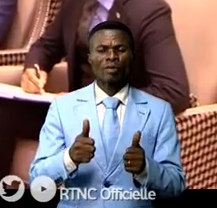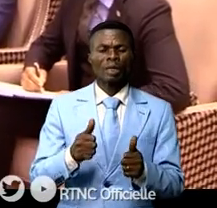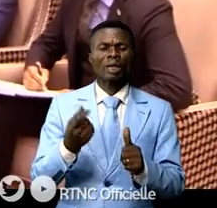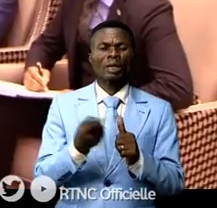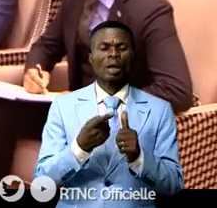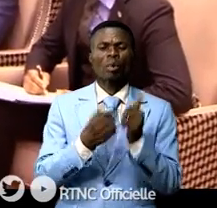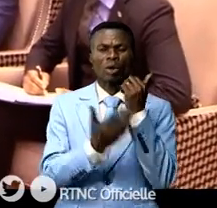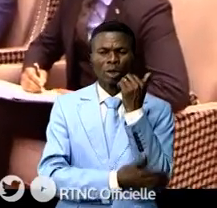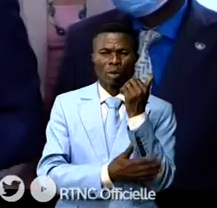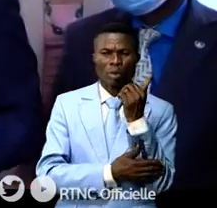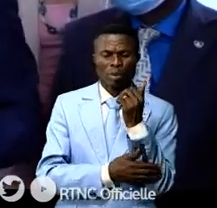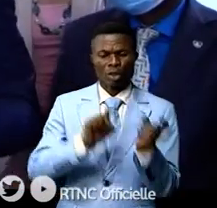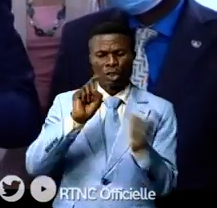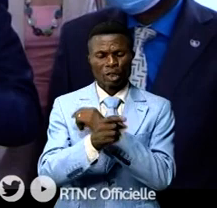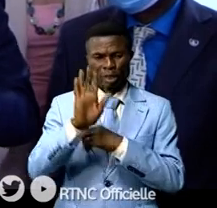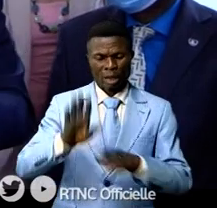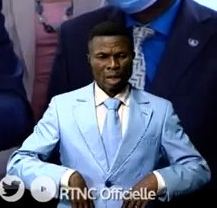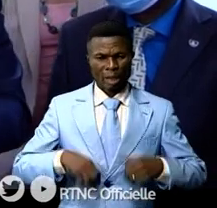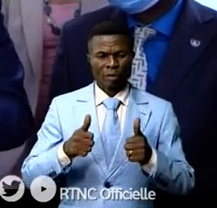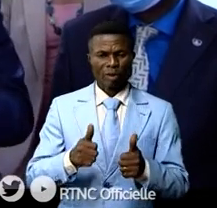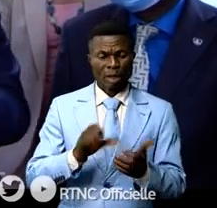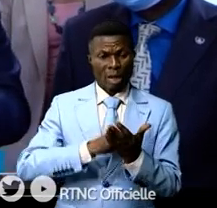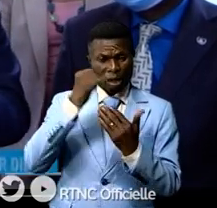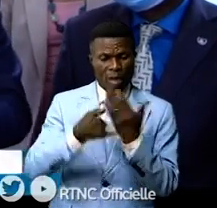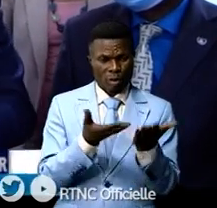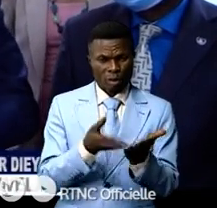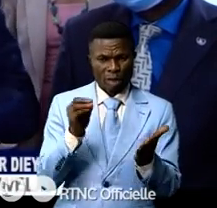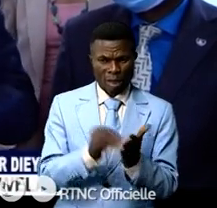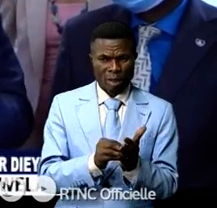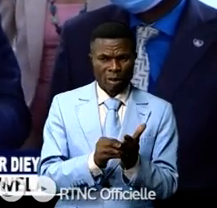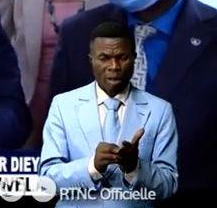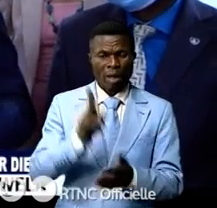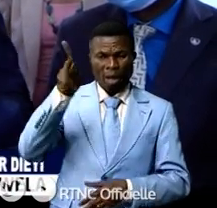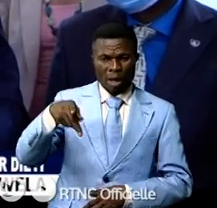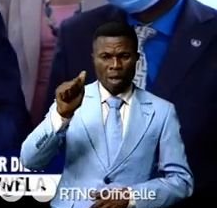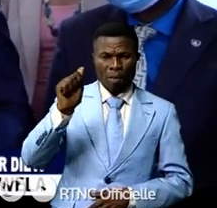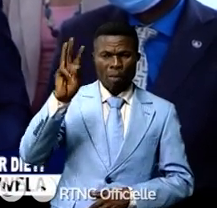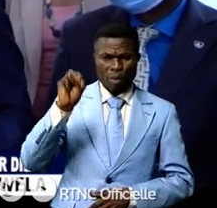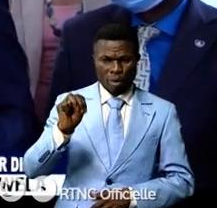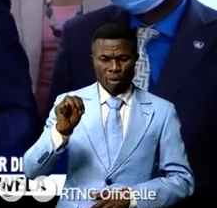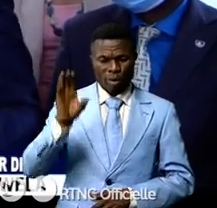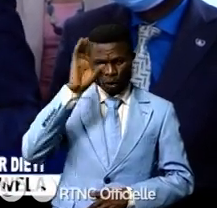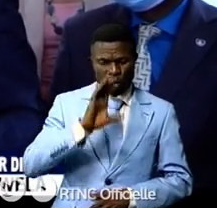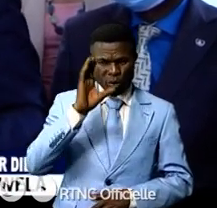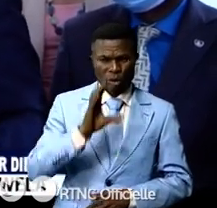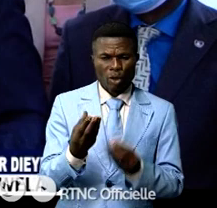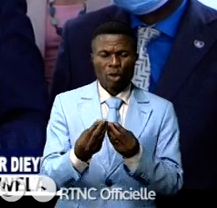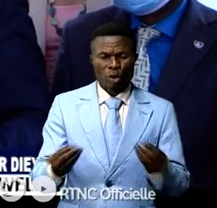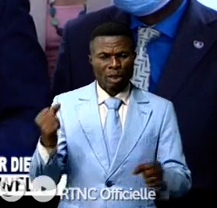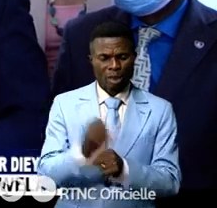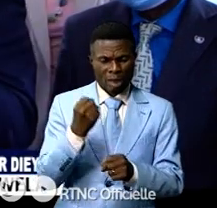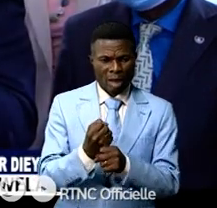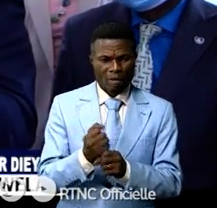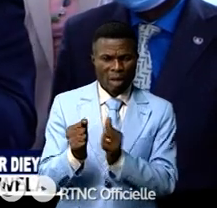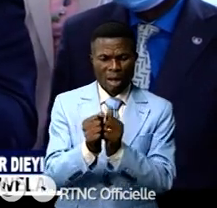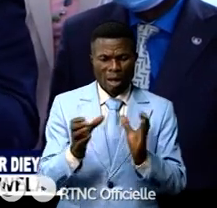aussi d'essayer de changer la vie. Dans ce projet, le PAM va mêler à travailler avec